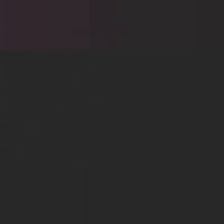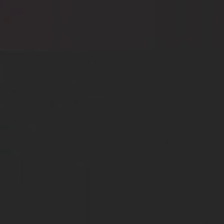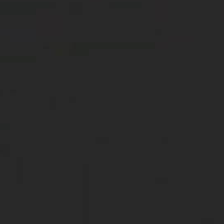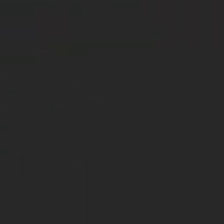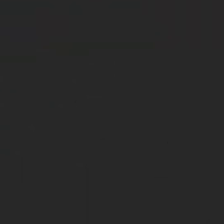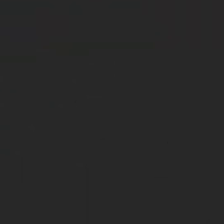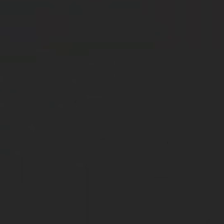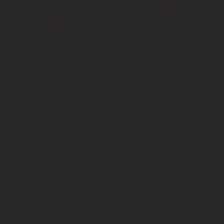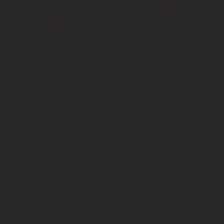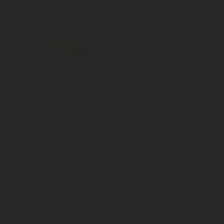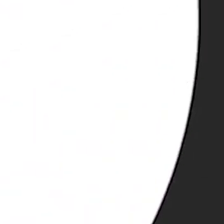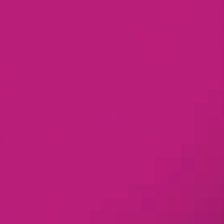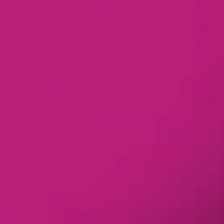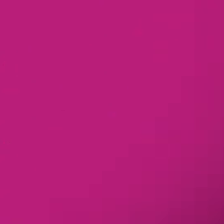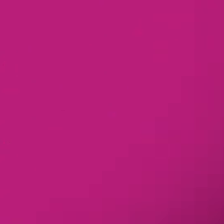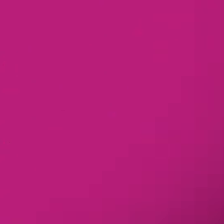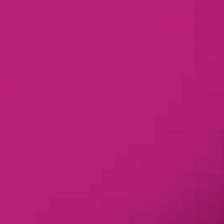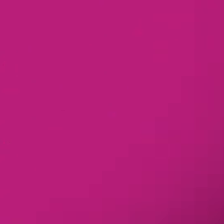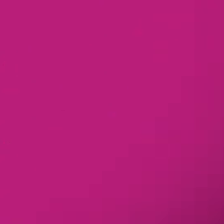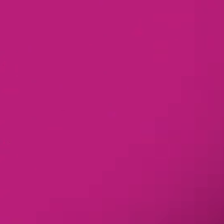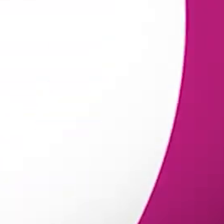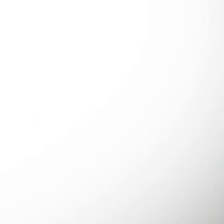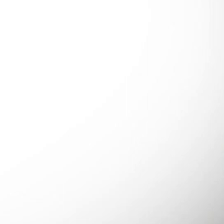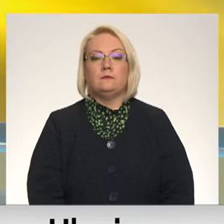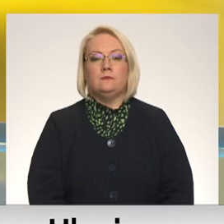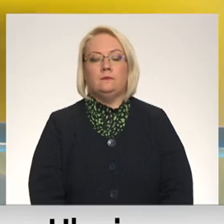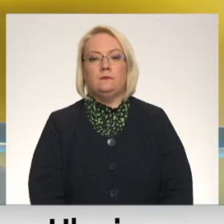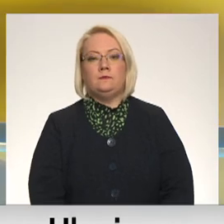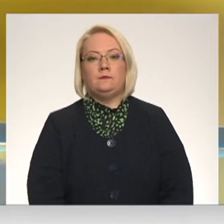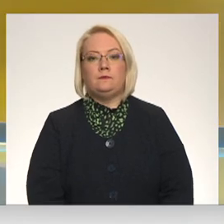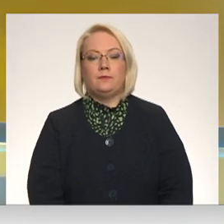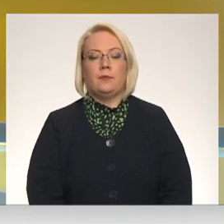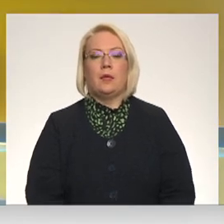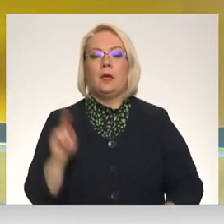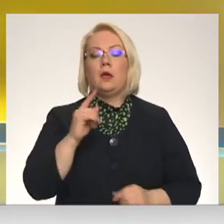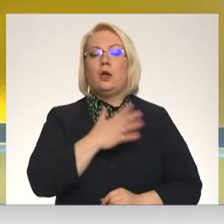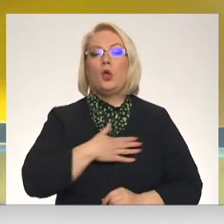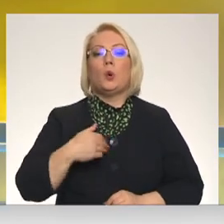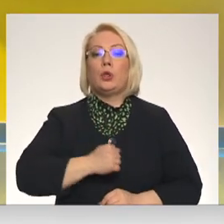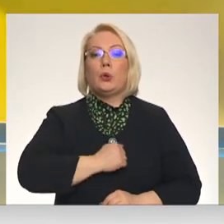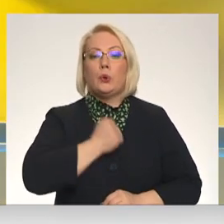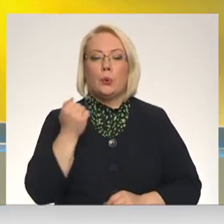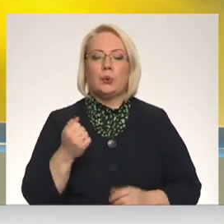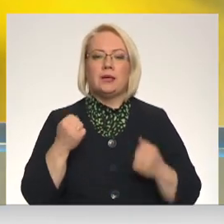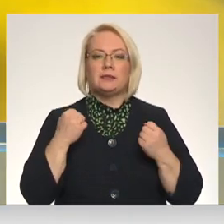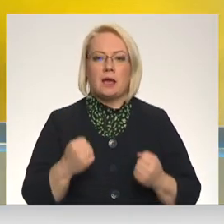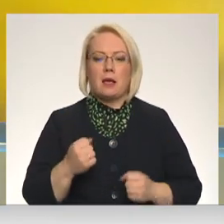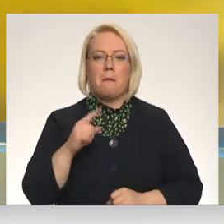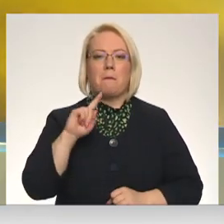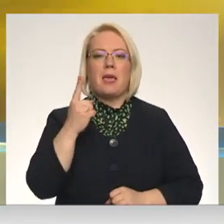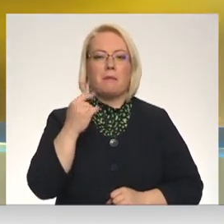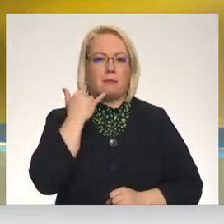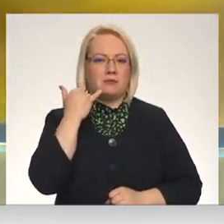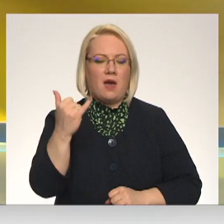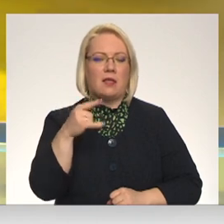Re! Viss ēters ir te! Ir ļoti grūti saņemties pirmajam zvanam, tā